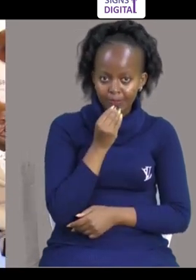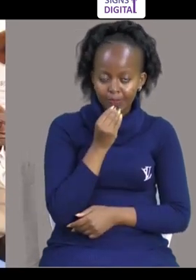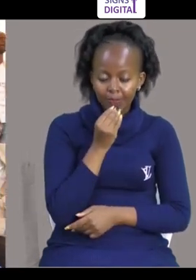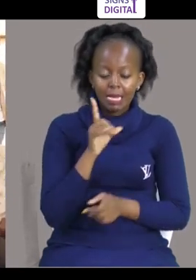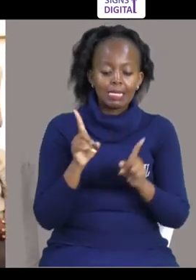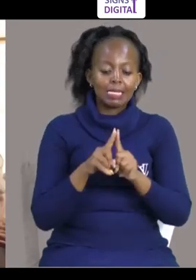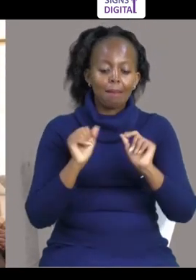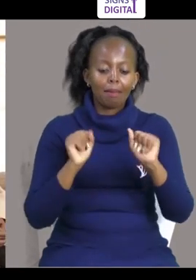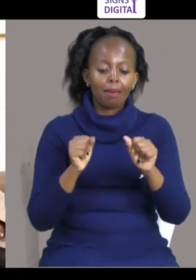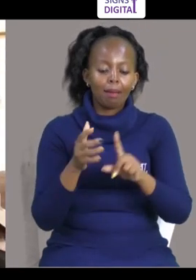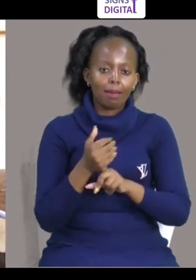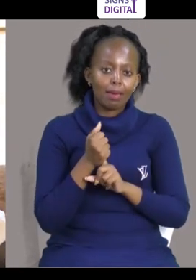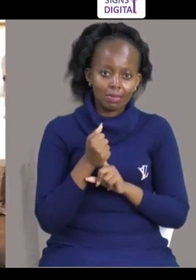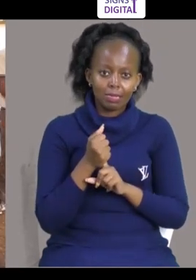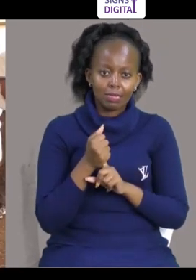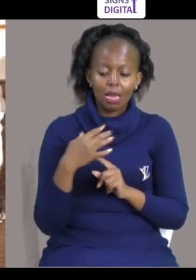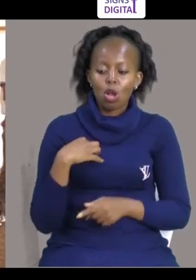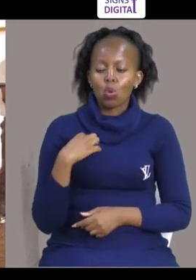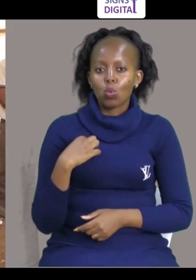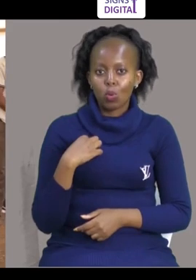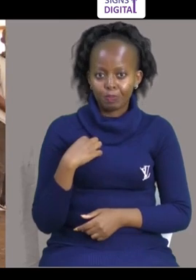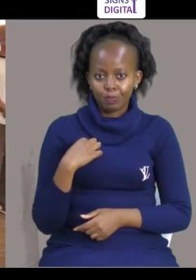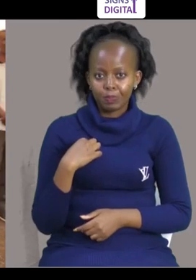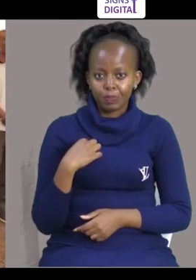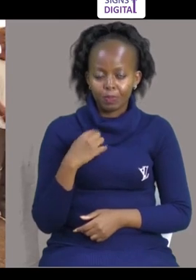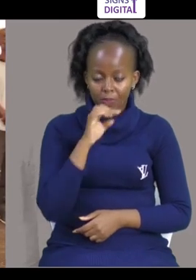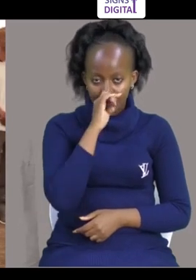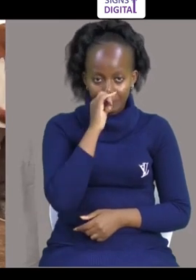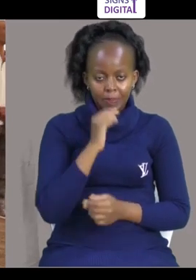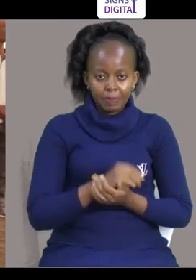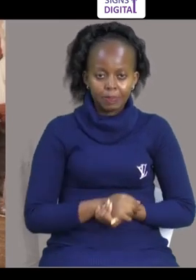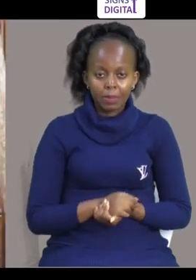Chakula Oweze Kupata Mambo Ya Mangumu